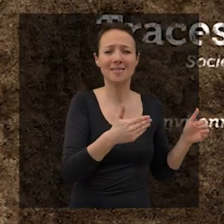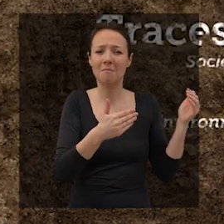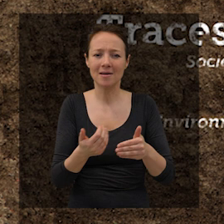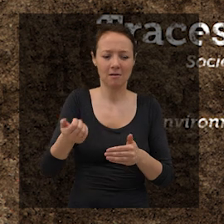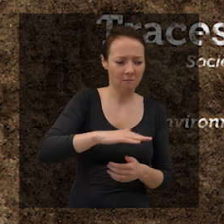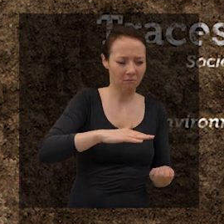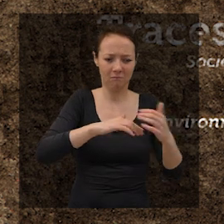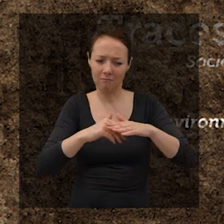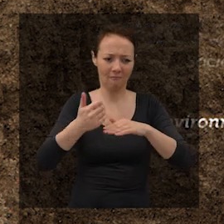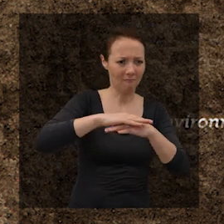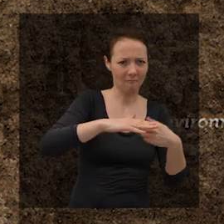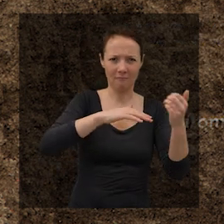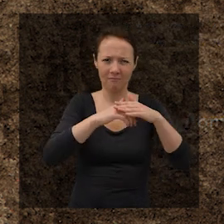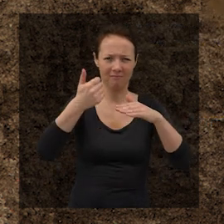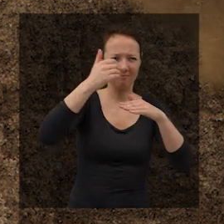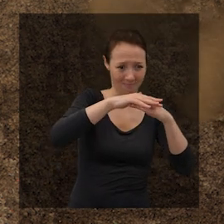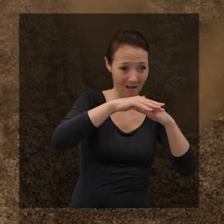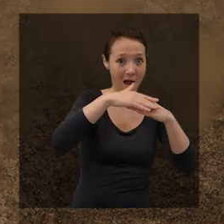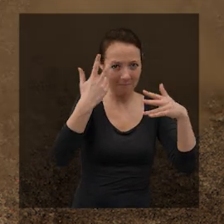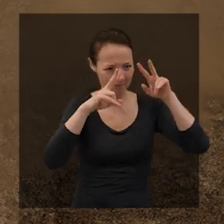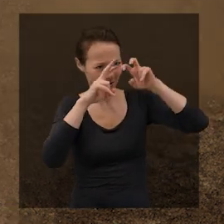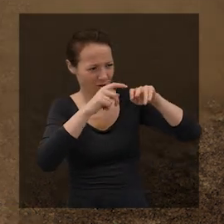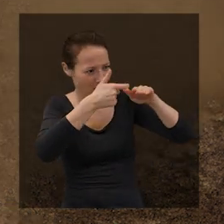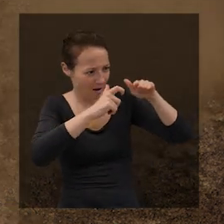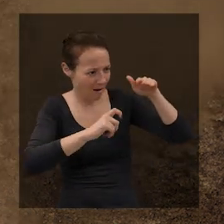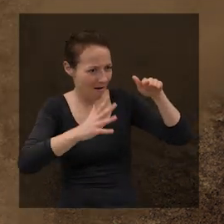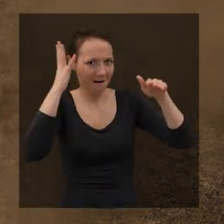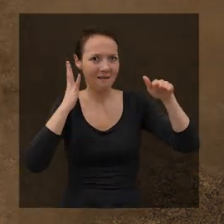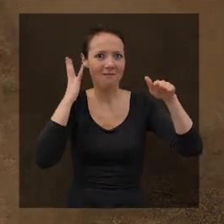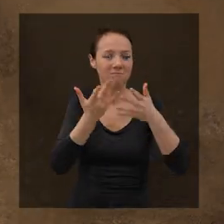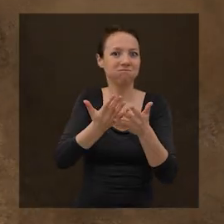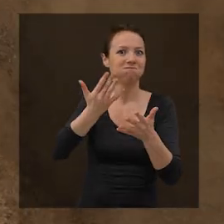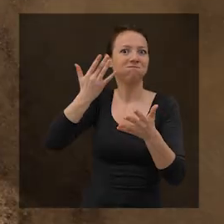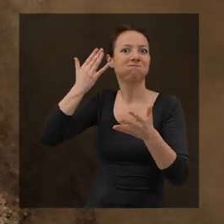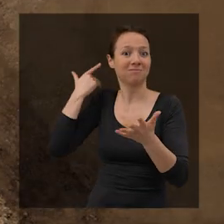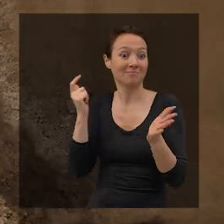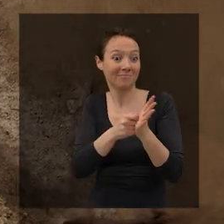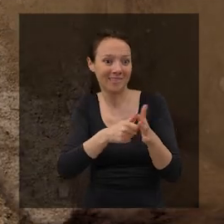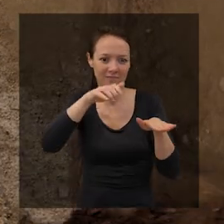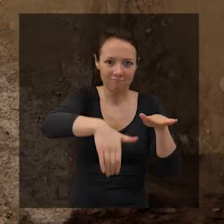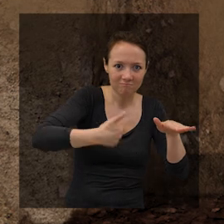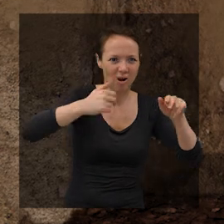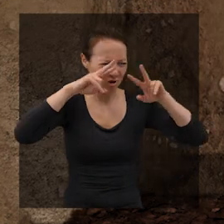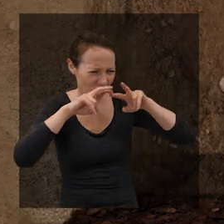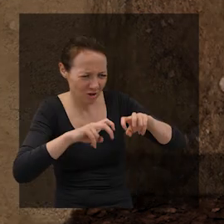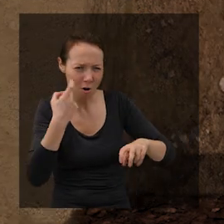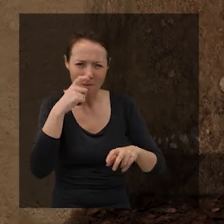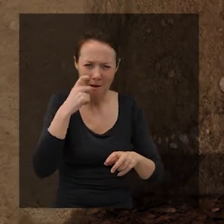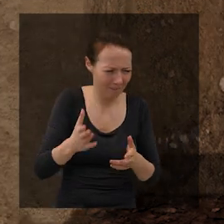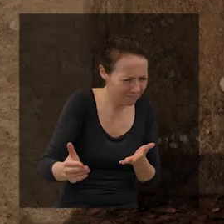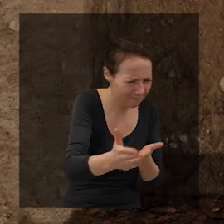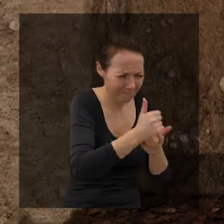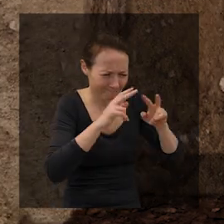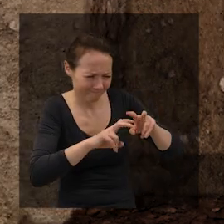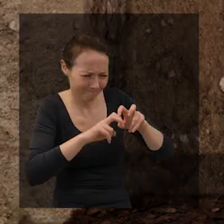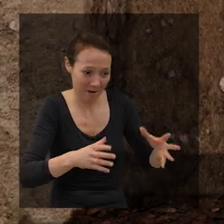dans chaque strate, les archéologues découvrent de nouvelles traces laissées par les hommes au fil du temps. Sur le chantier de fouille, ils